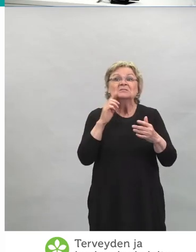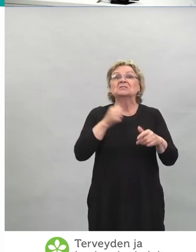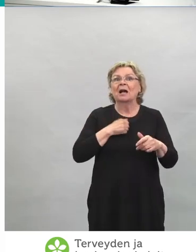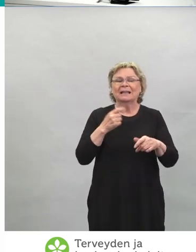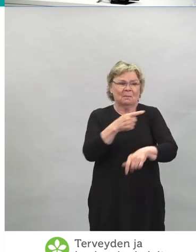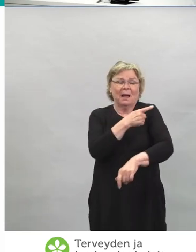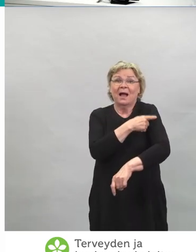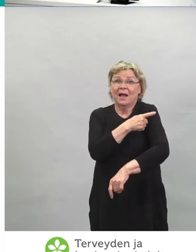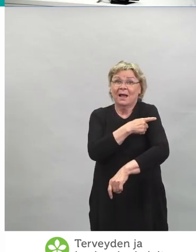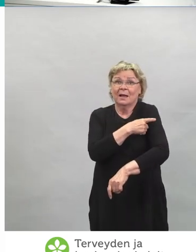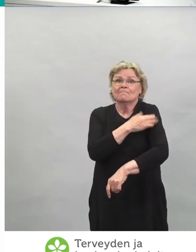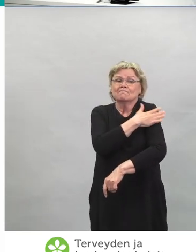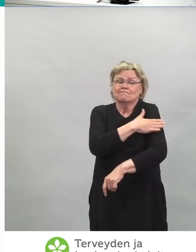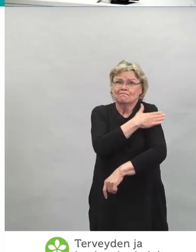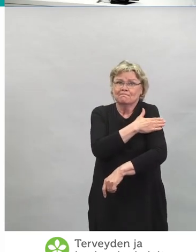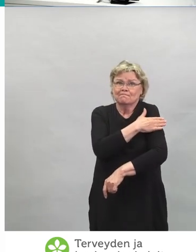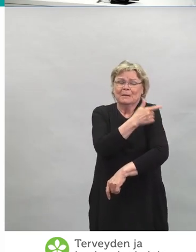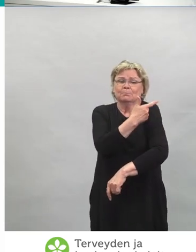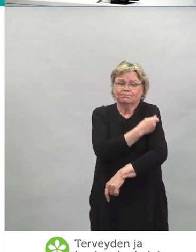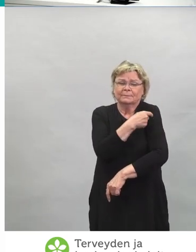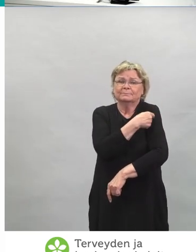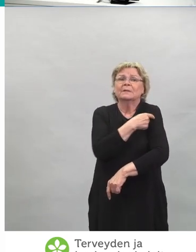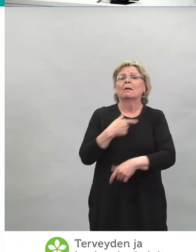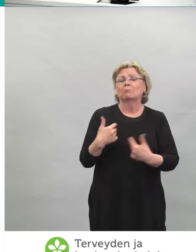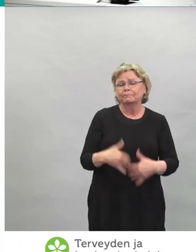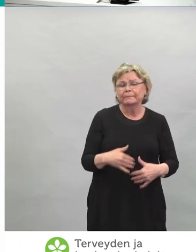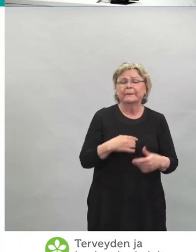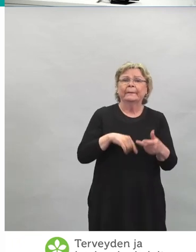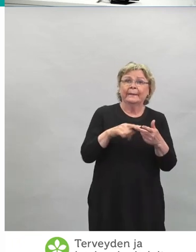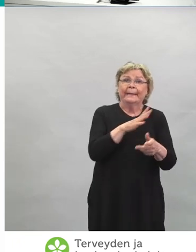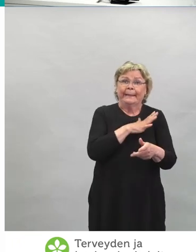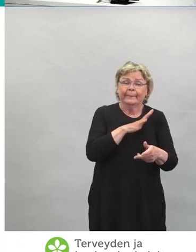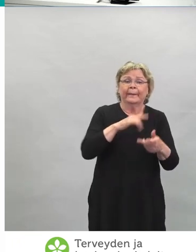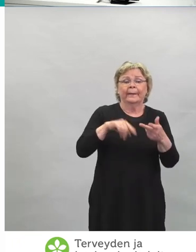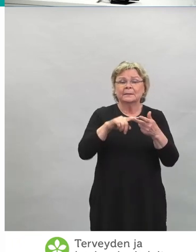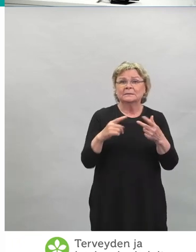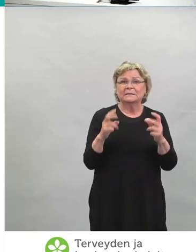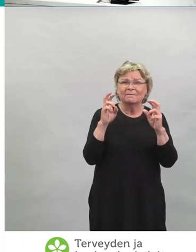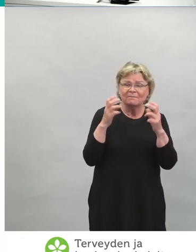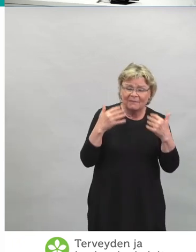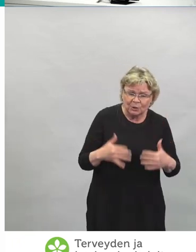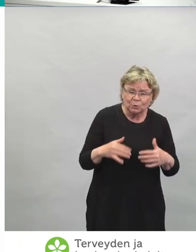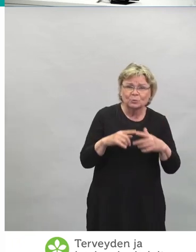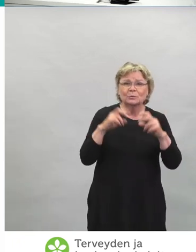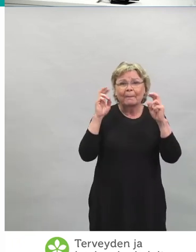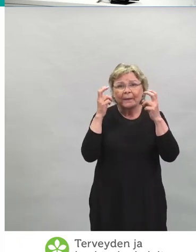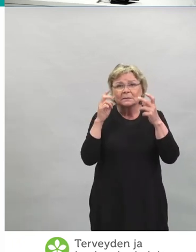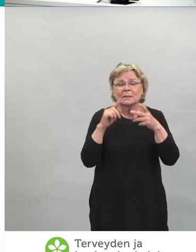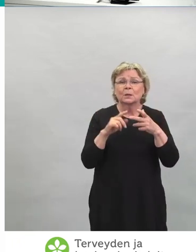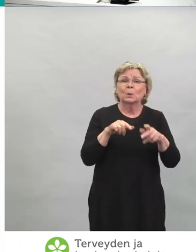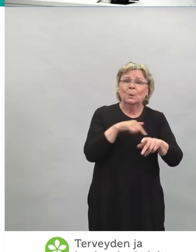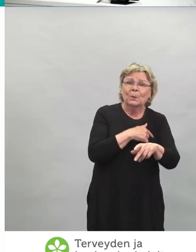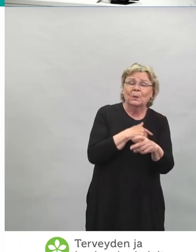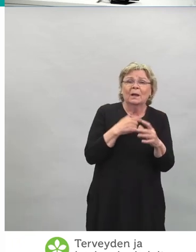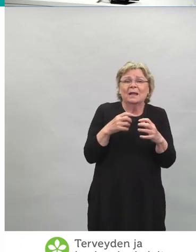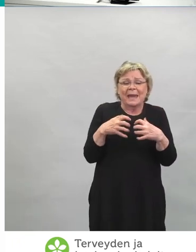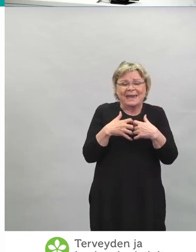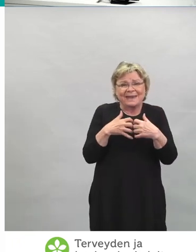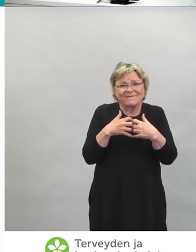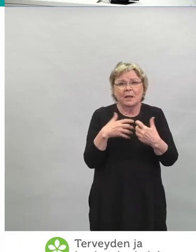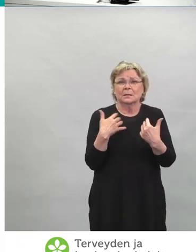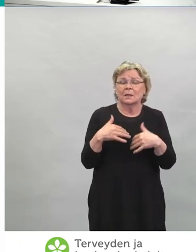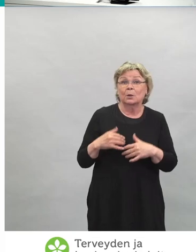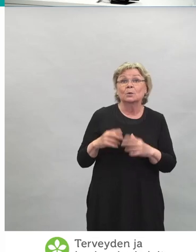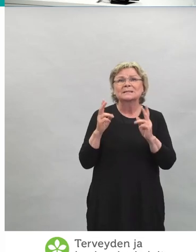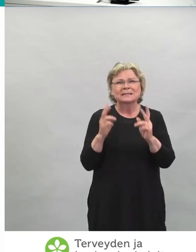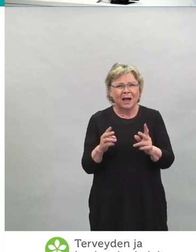kipeäksi. Sitten erilaisella kombinaatiolla väsymystä, päänsärkyä, lihas- ja nivelkipuja, ja tämän tyyppisiä. Sama koskee modernaa,